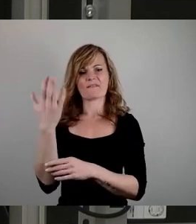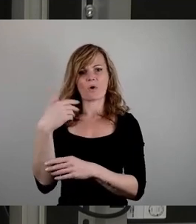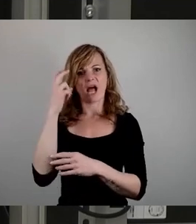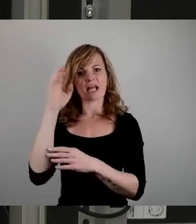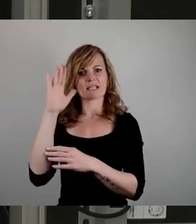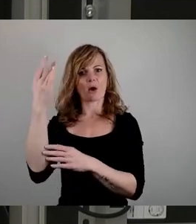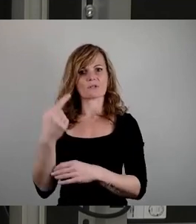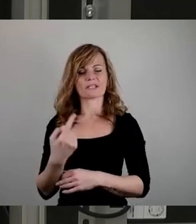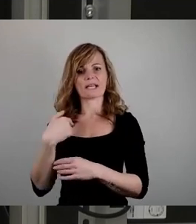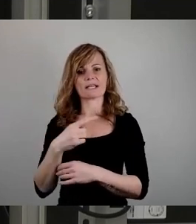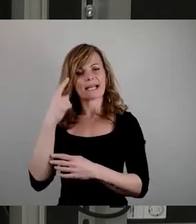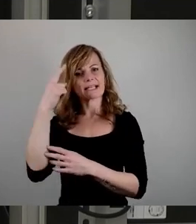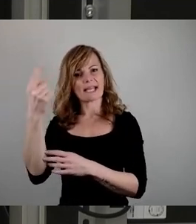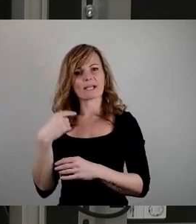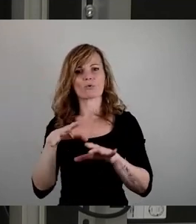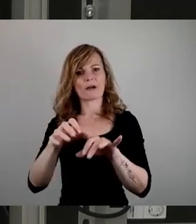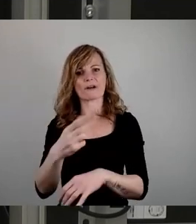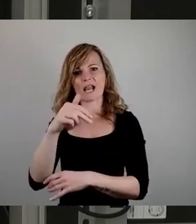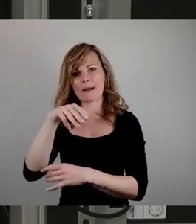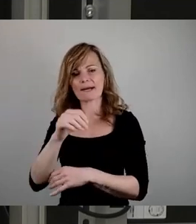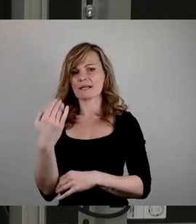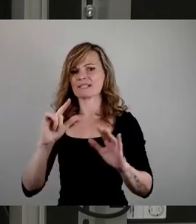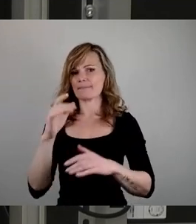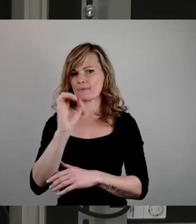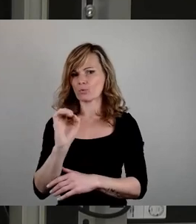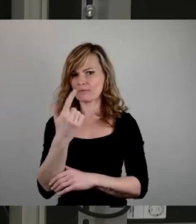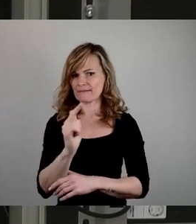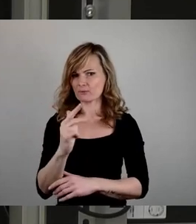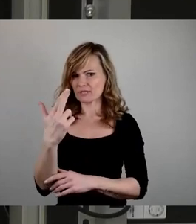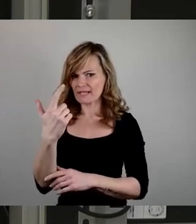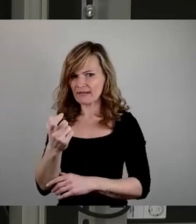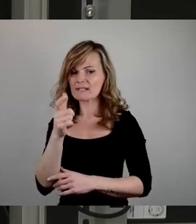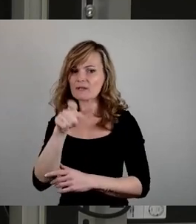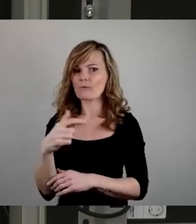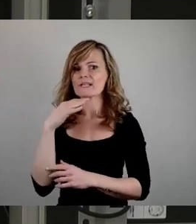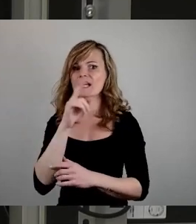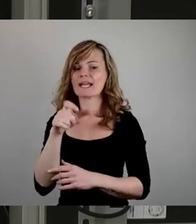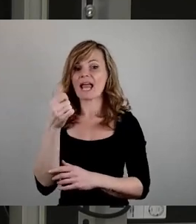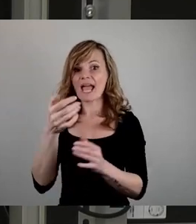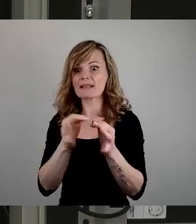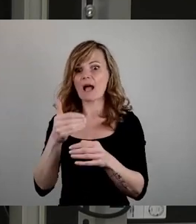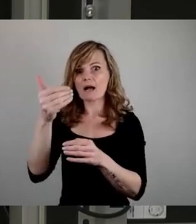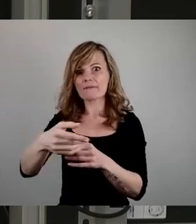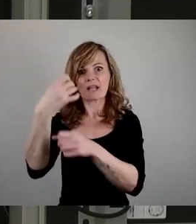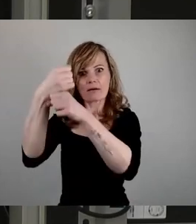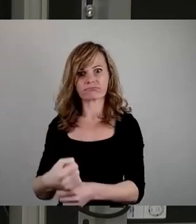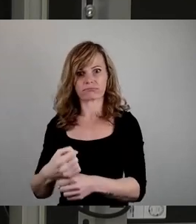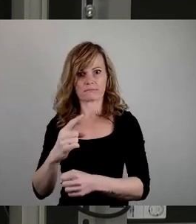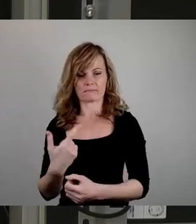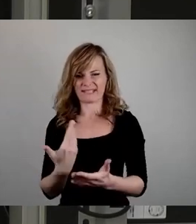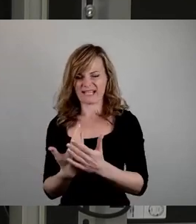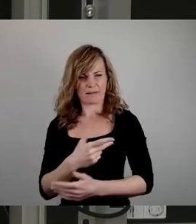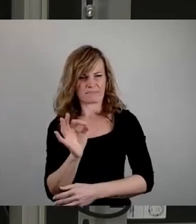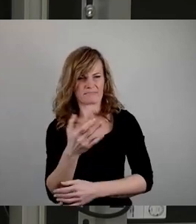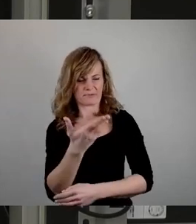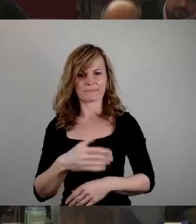an den Überfall der Hamas am 7. Oktober 2023 auf Israel nach einem Tag schon wieder eingezogen wurde. Wir wissen